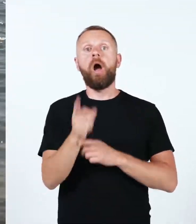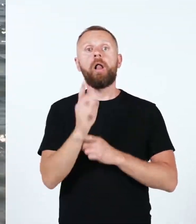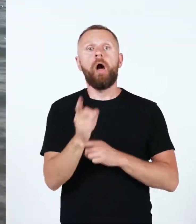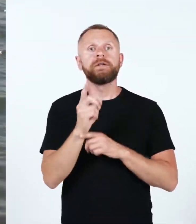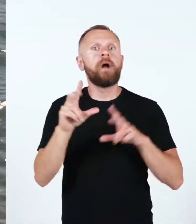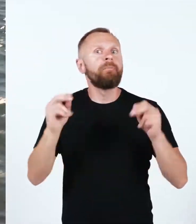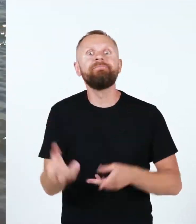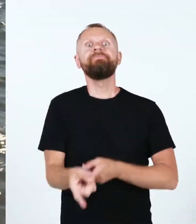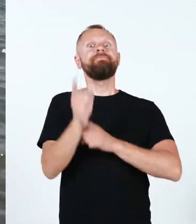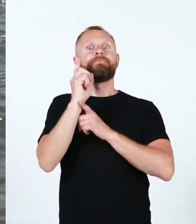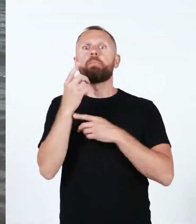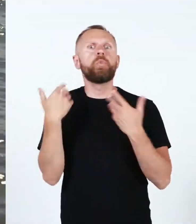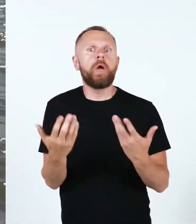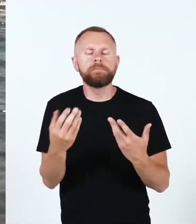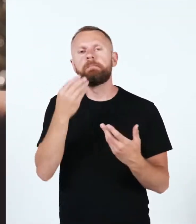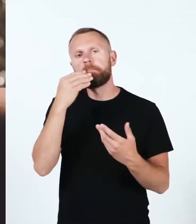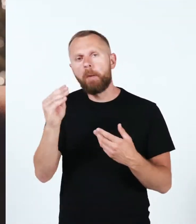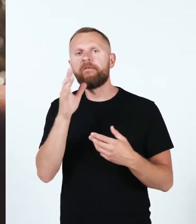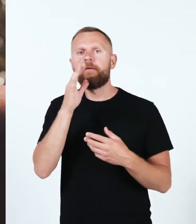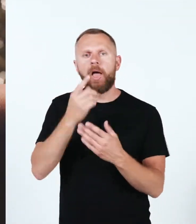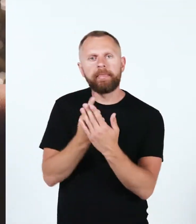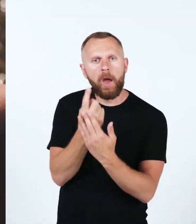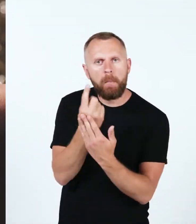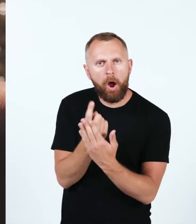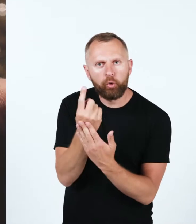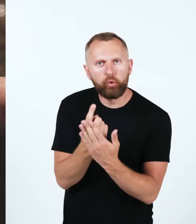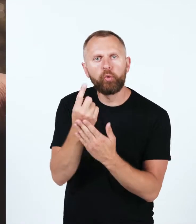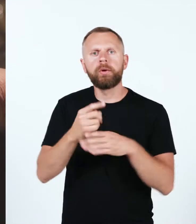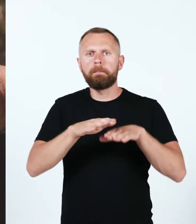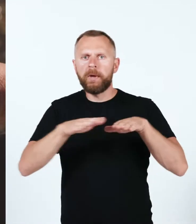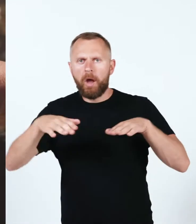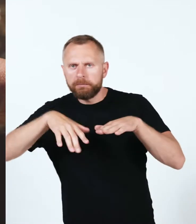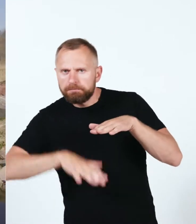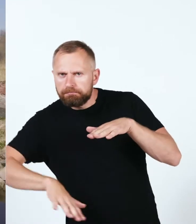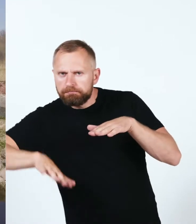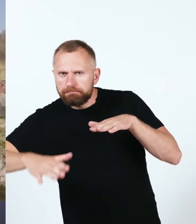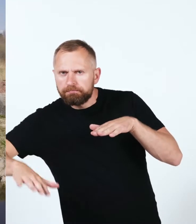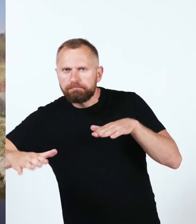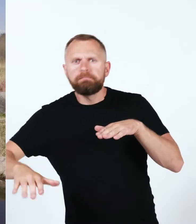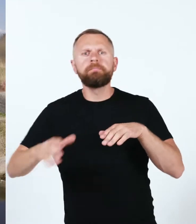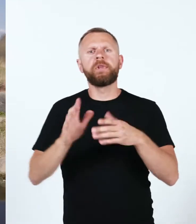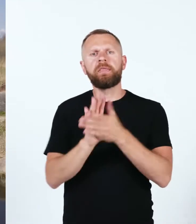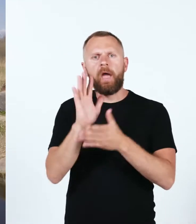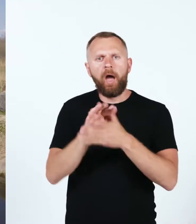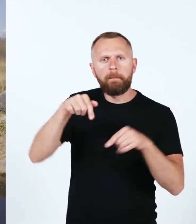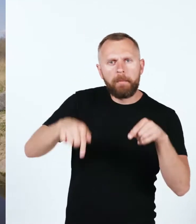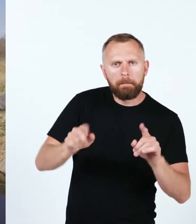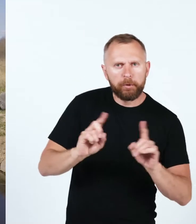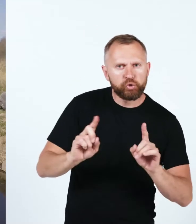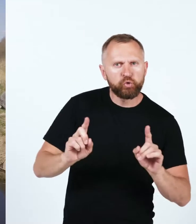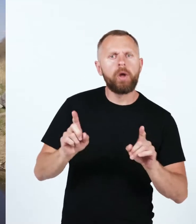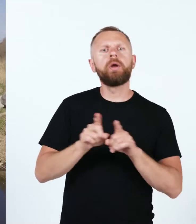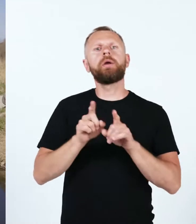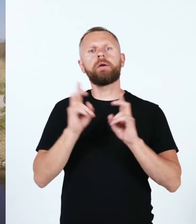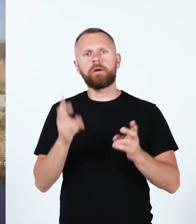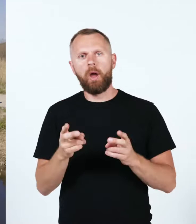Kalastusõnne jaoks on vaja mitme hea asjaolu kokkusattumist. Tähtis on veetemperatuur, veekogu põhjaprofiil, taimestik ning